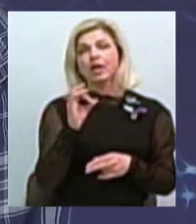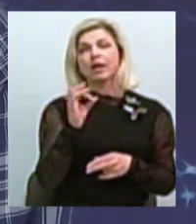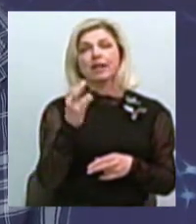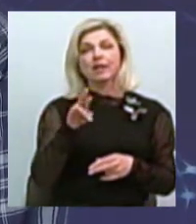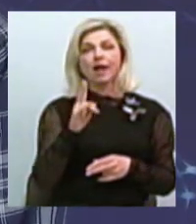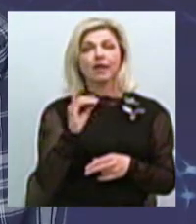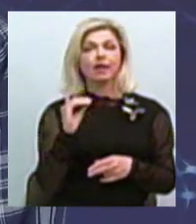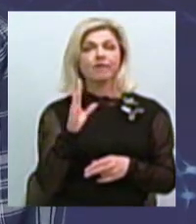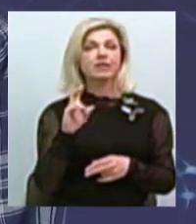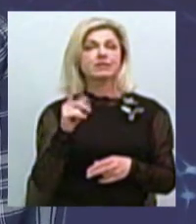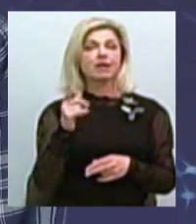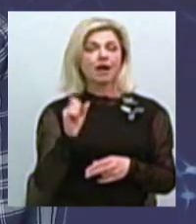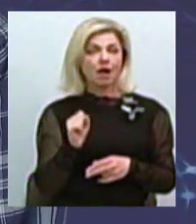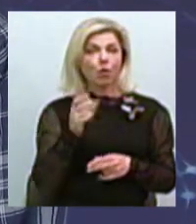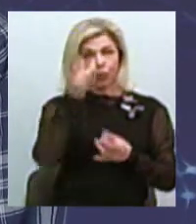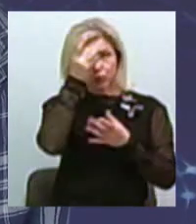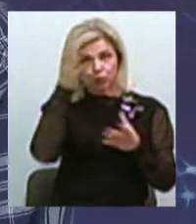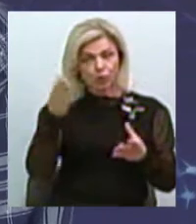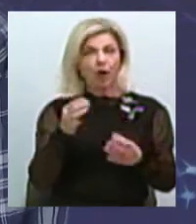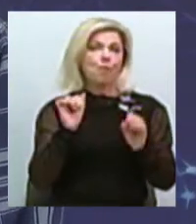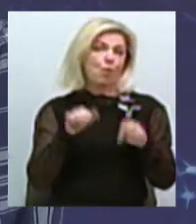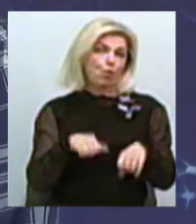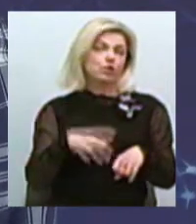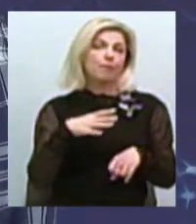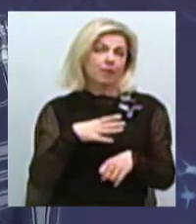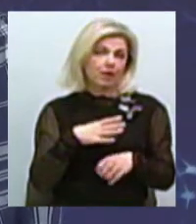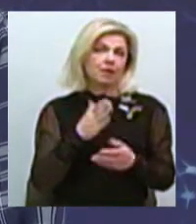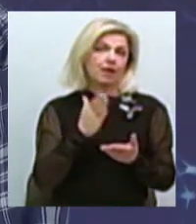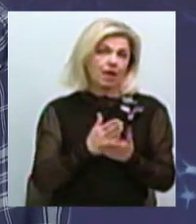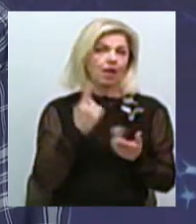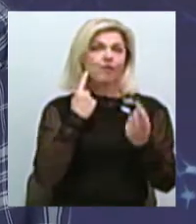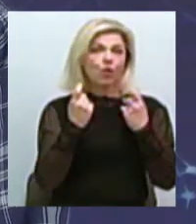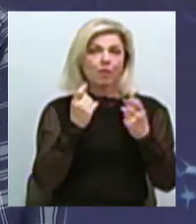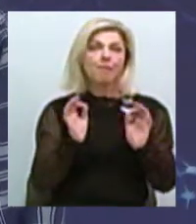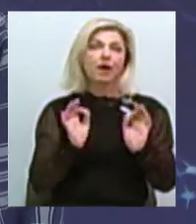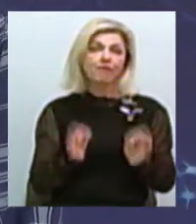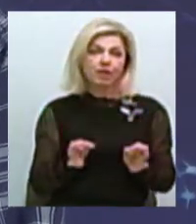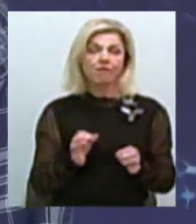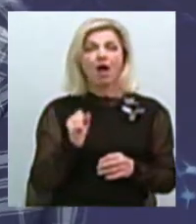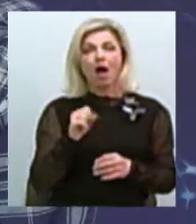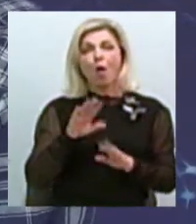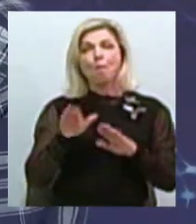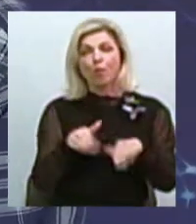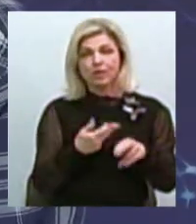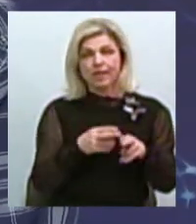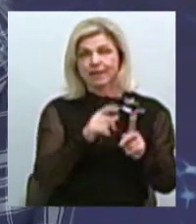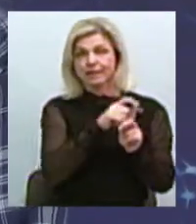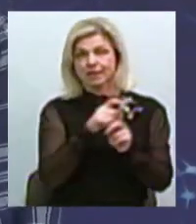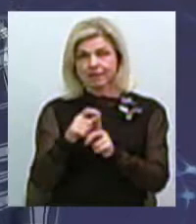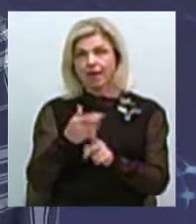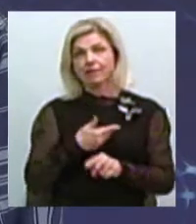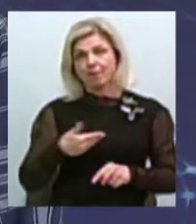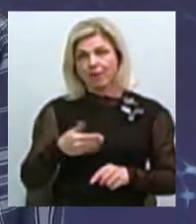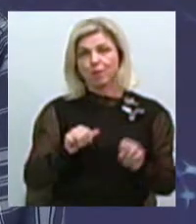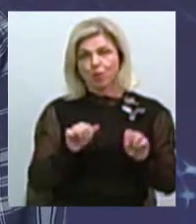'янами. Ну, після цього, можливо, там є інформація правдива, але після цієї цитати ми можемо вже